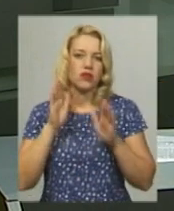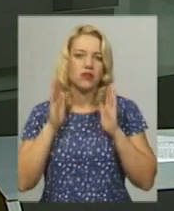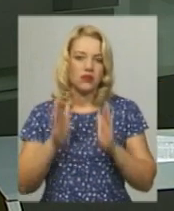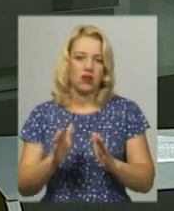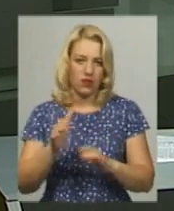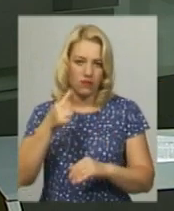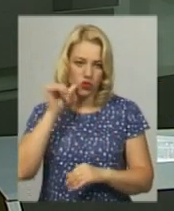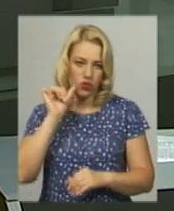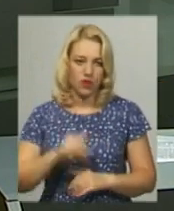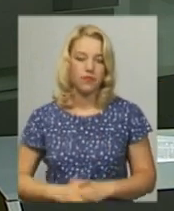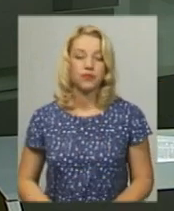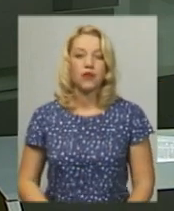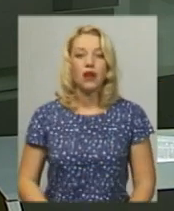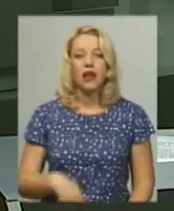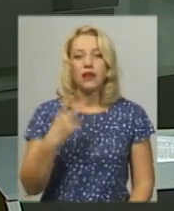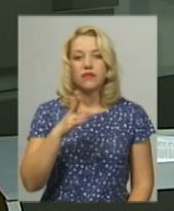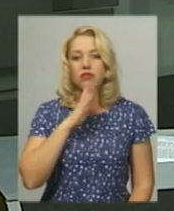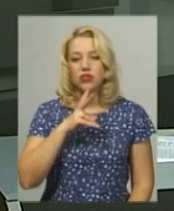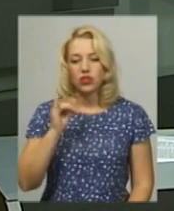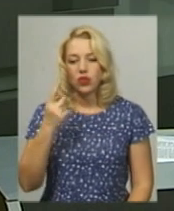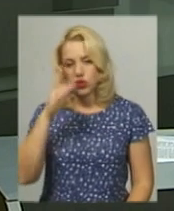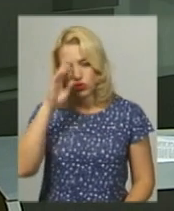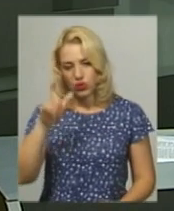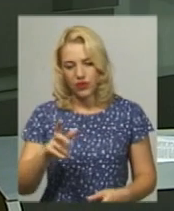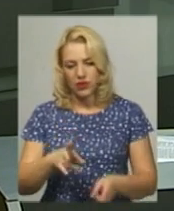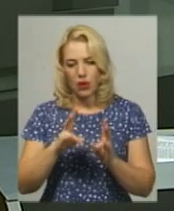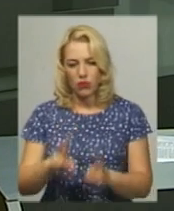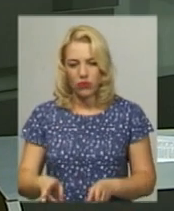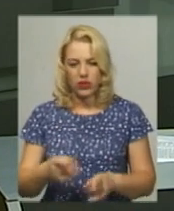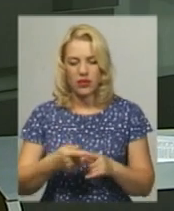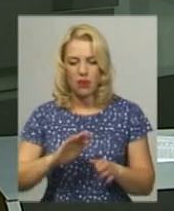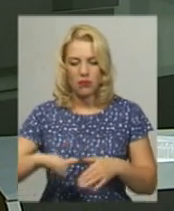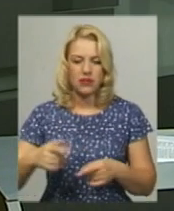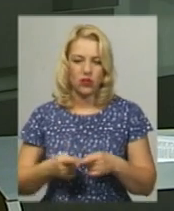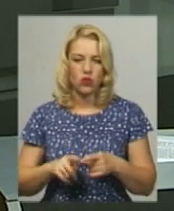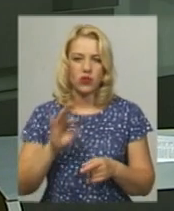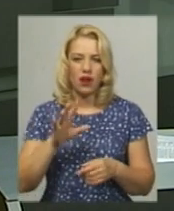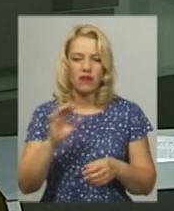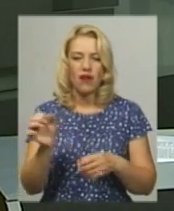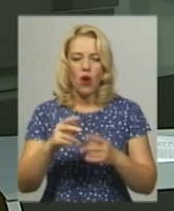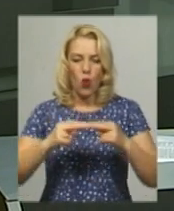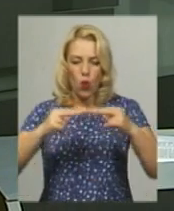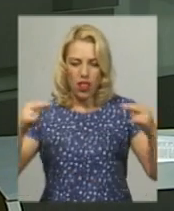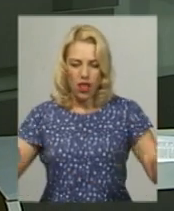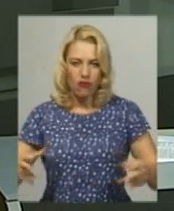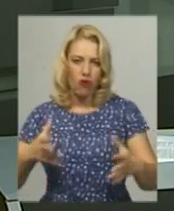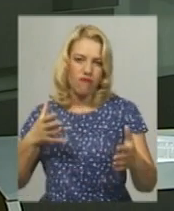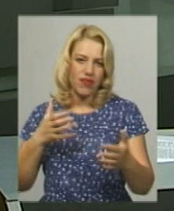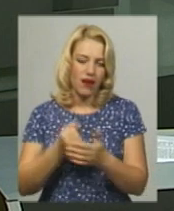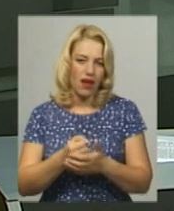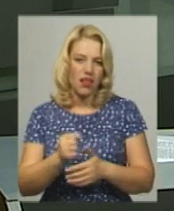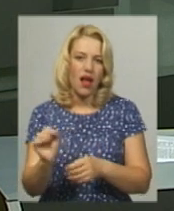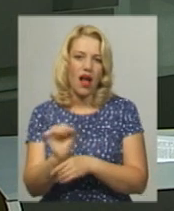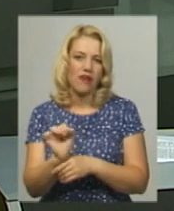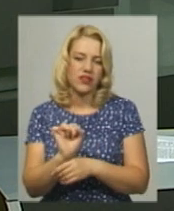Дві жінки та чоловік травмувалися після того, як у лавку, на якій вони відпочивали, в'їхала автівка. Інцидент стався у одному з